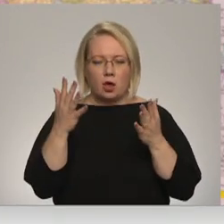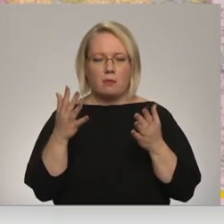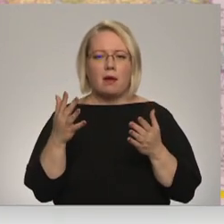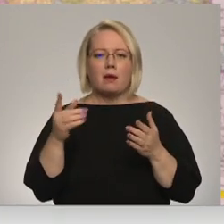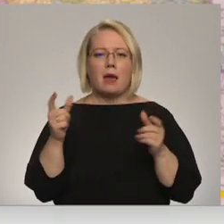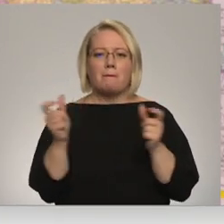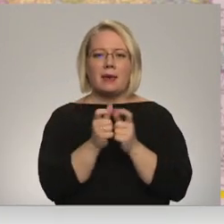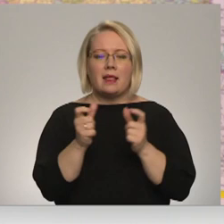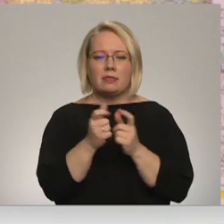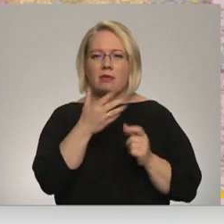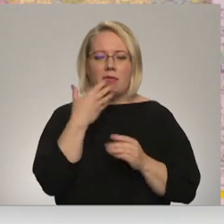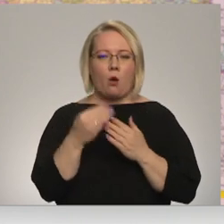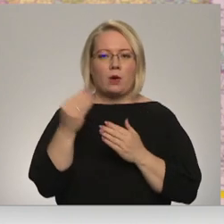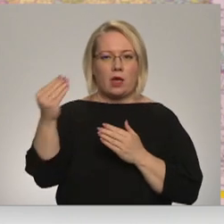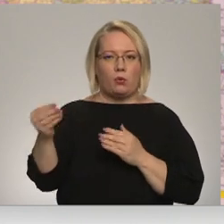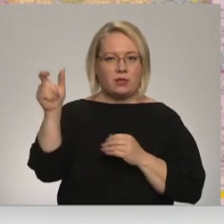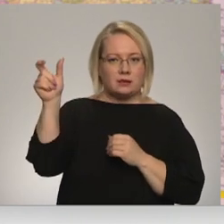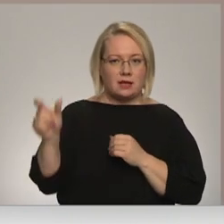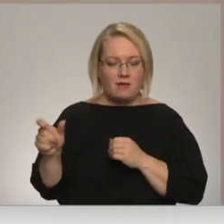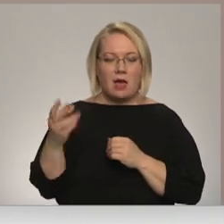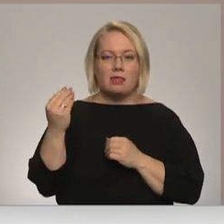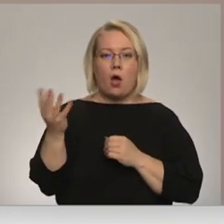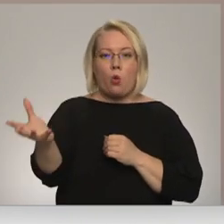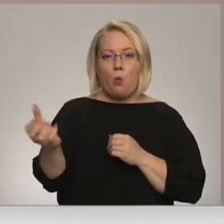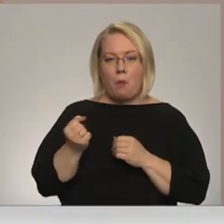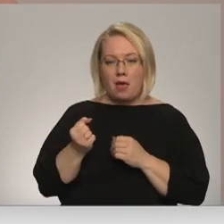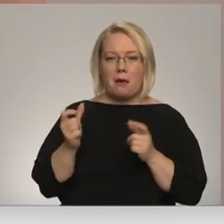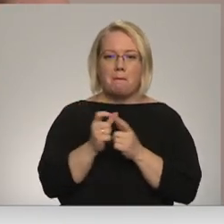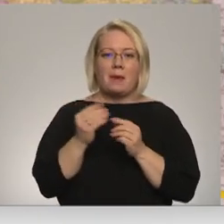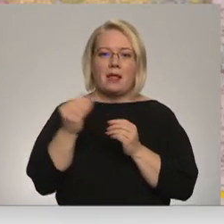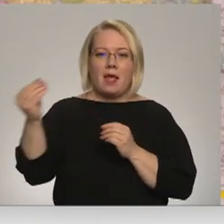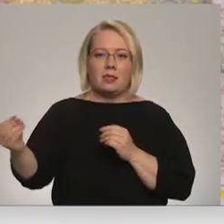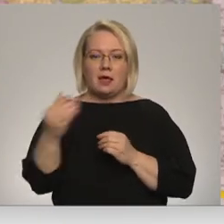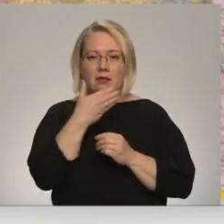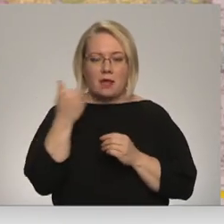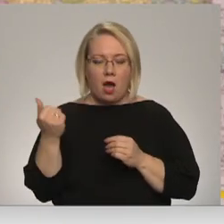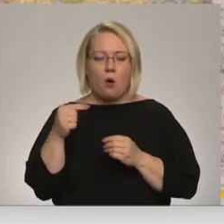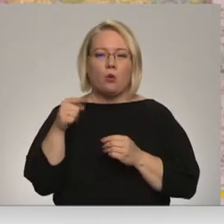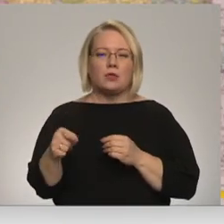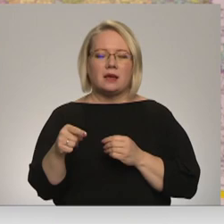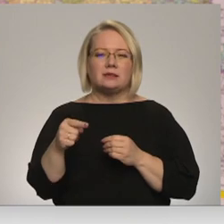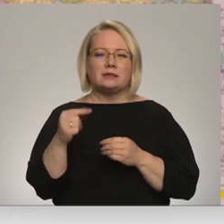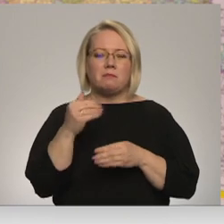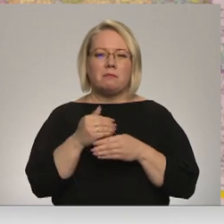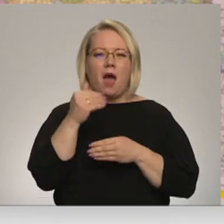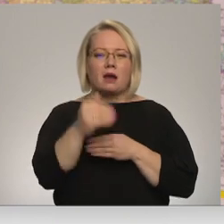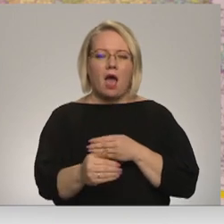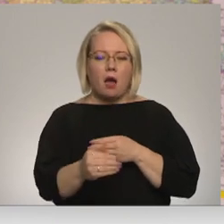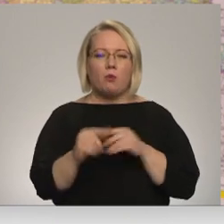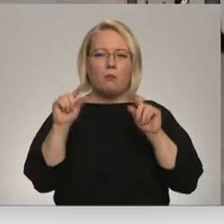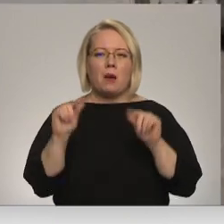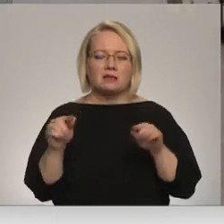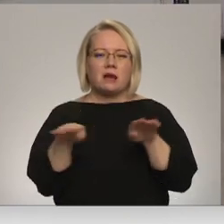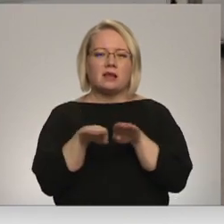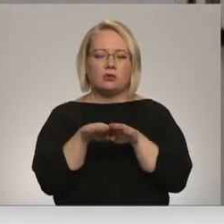nav iedota, ir paņemta nauda, biļete nav iedota. Biļešu tirzniecības pārkāpuma īpatsvars bija mazāks nekā citus